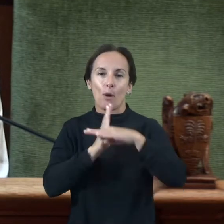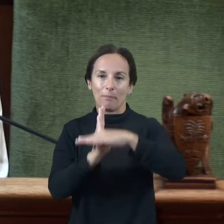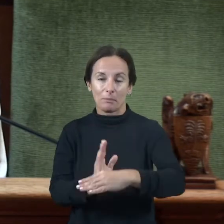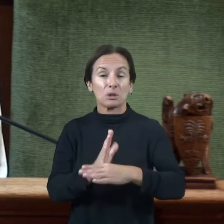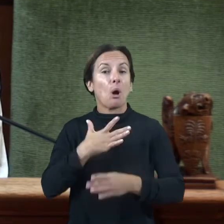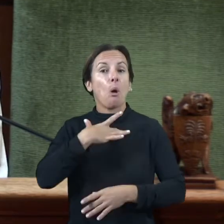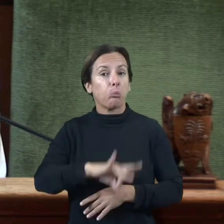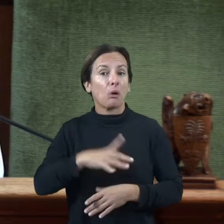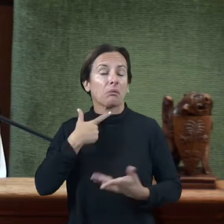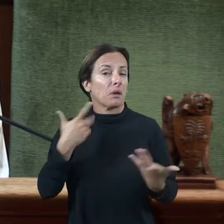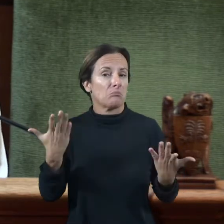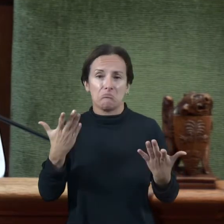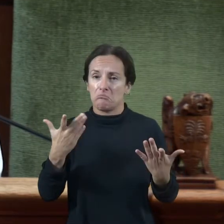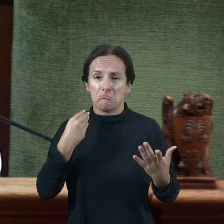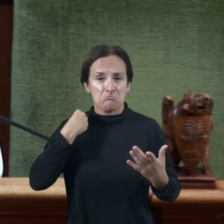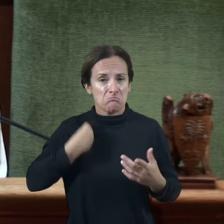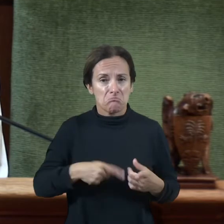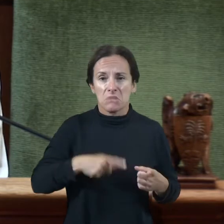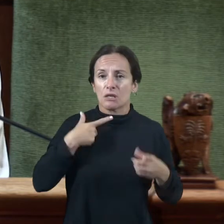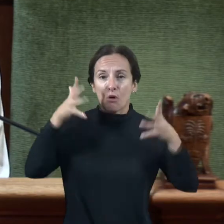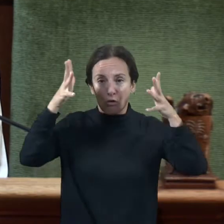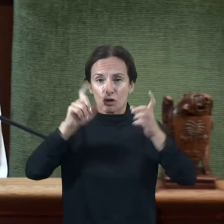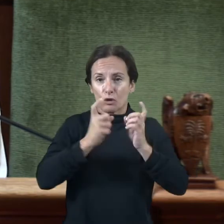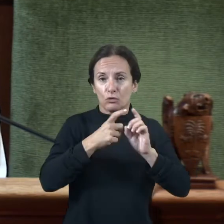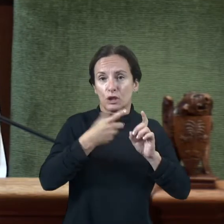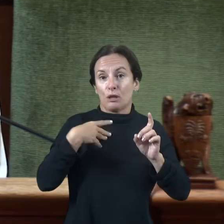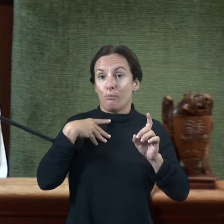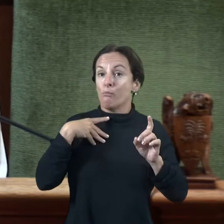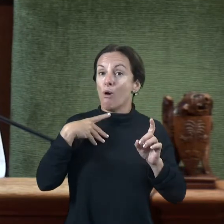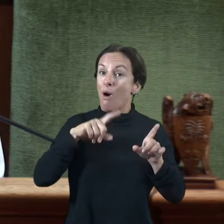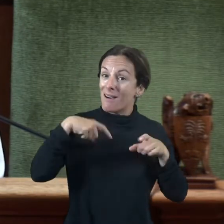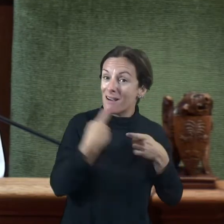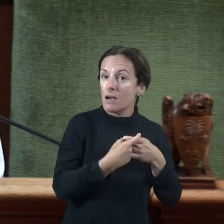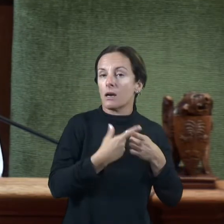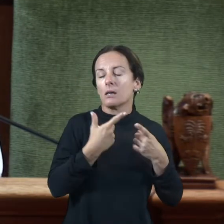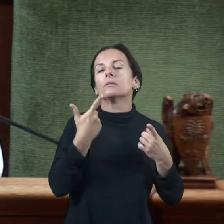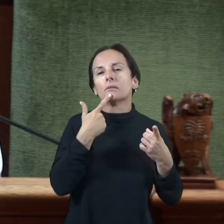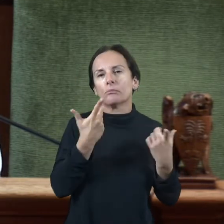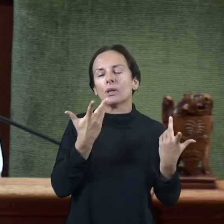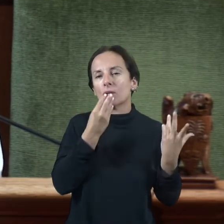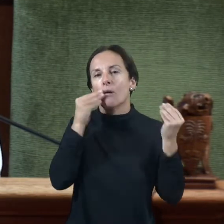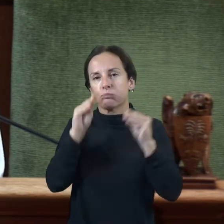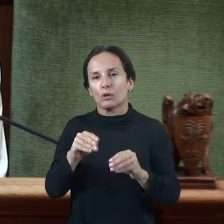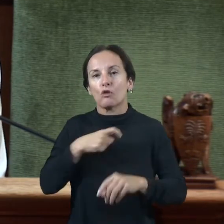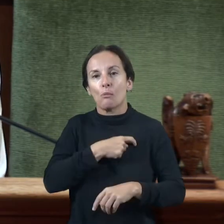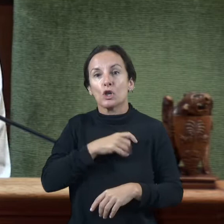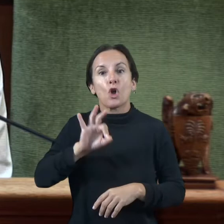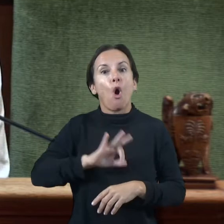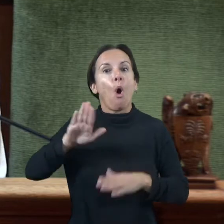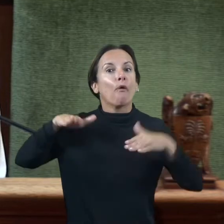Esportiu de Mallorca com persones que puguin assessorar externes i expertes en segon quin tipus de matèria per intentar de qualque manera